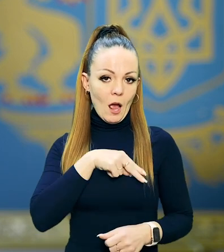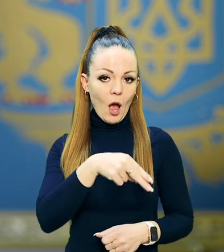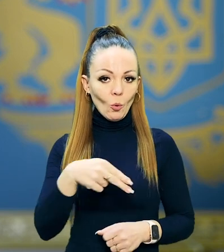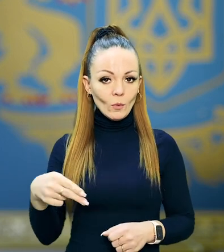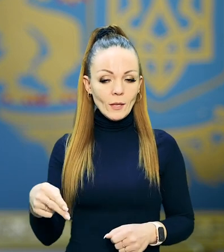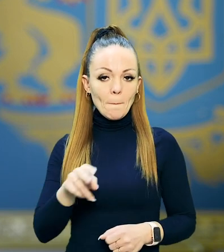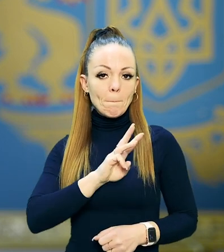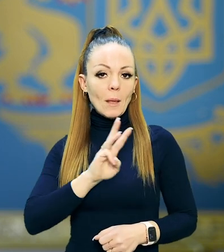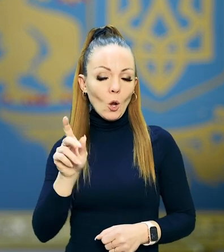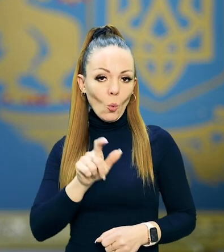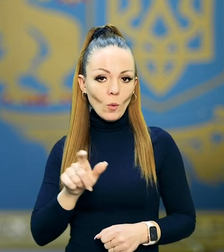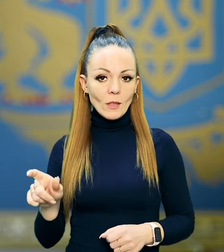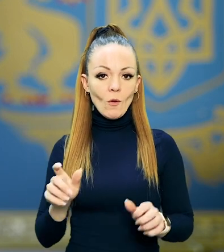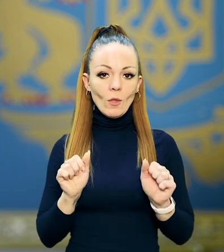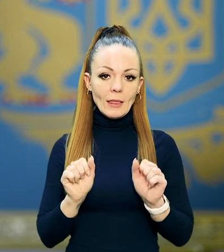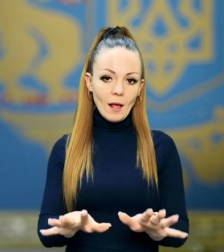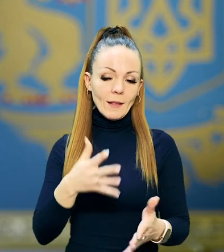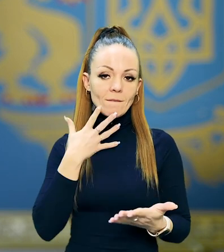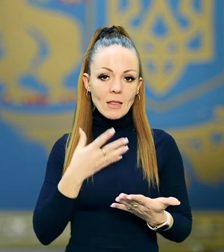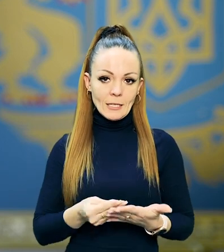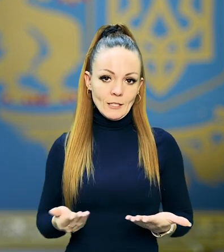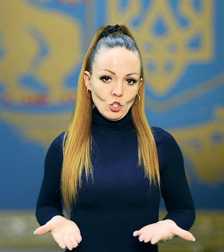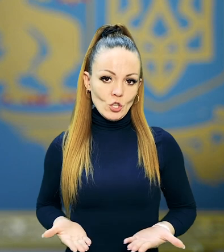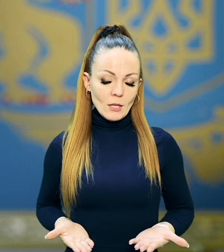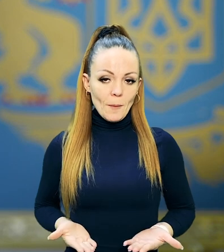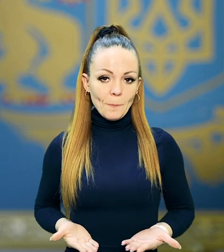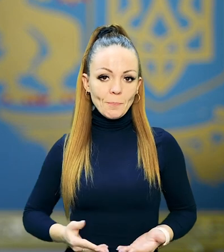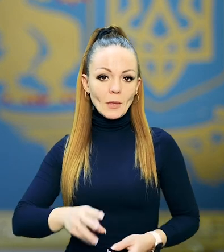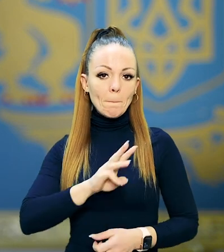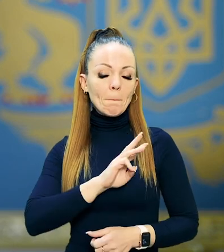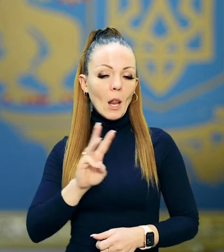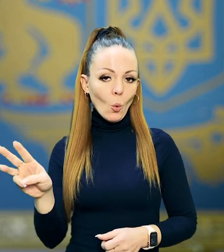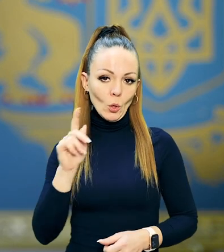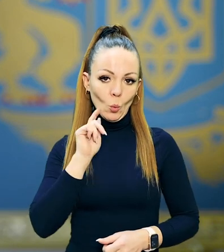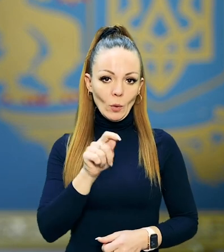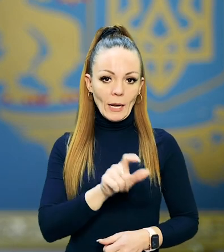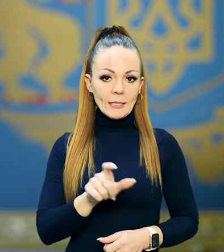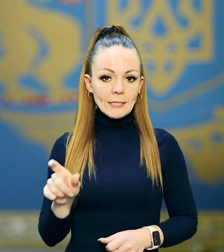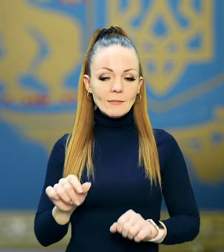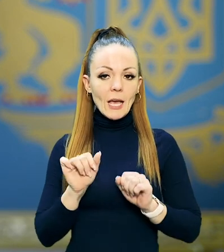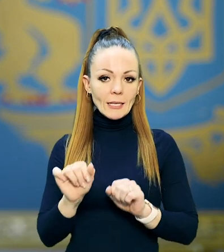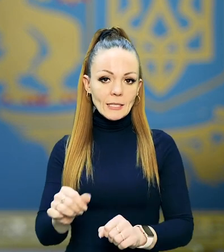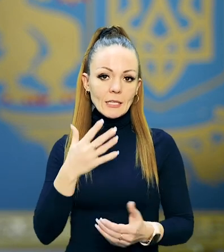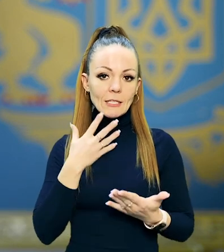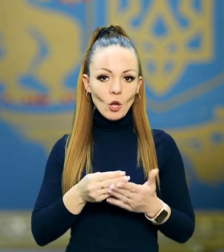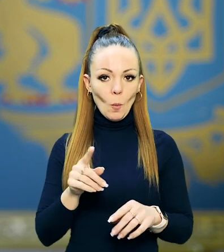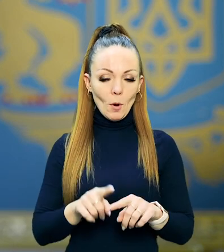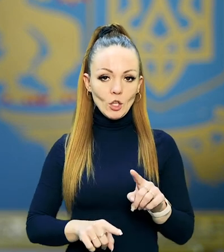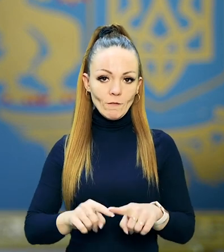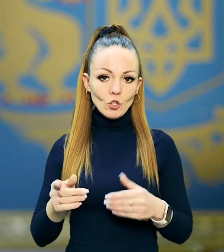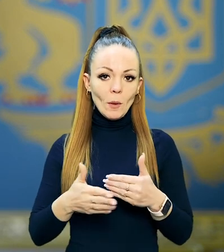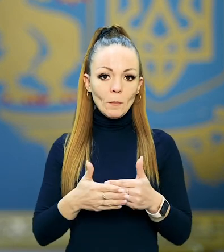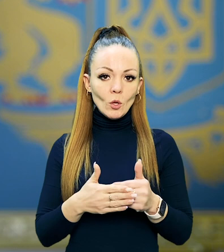нагороди. Мільйони віддали власне життя. Мільйони українців захистили свою